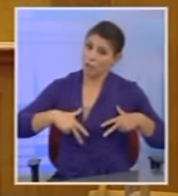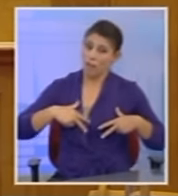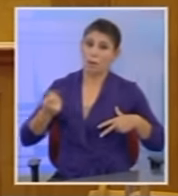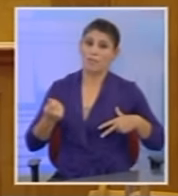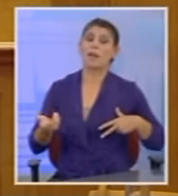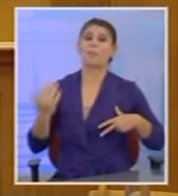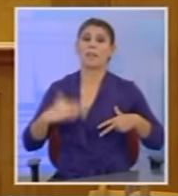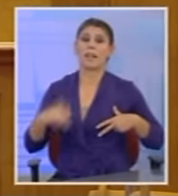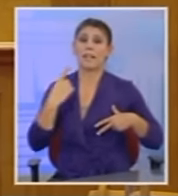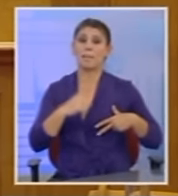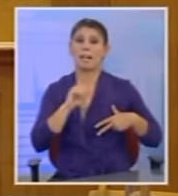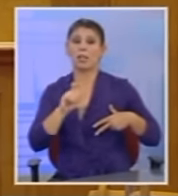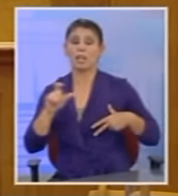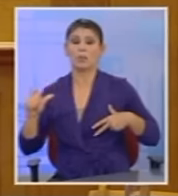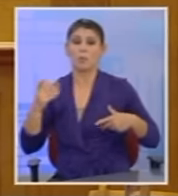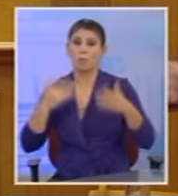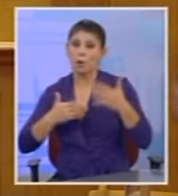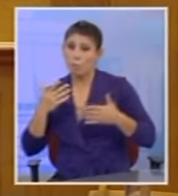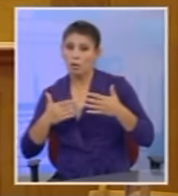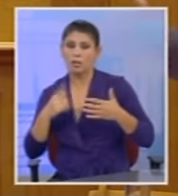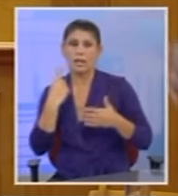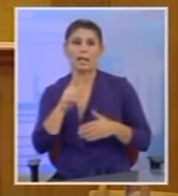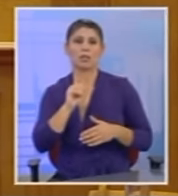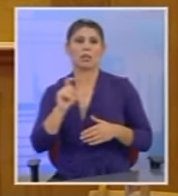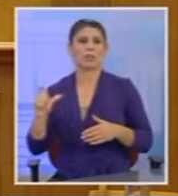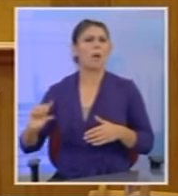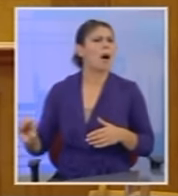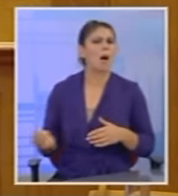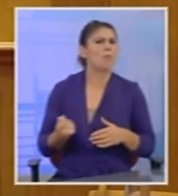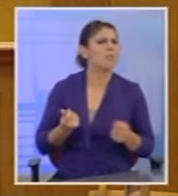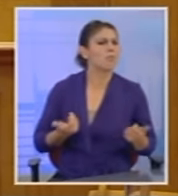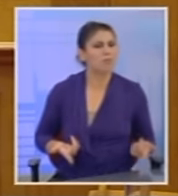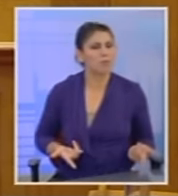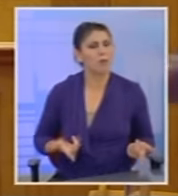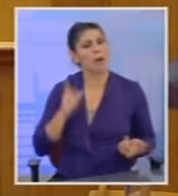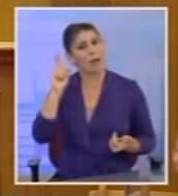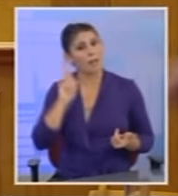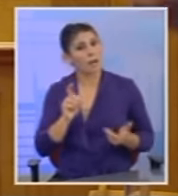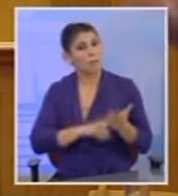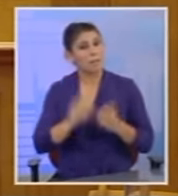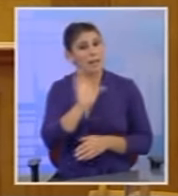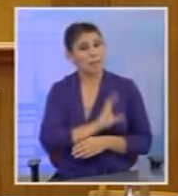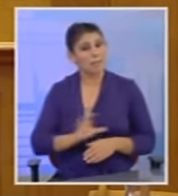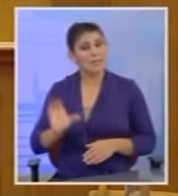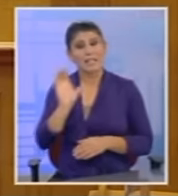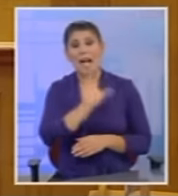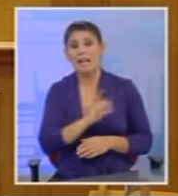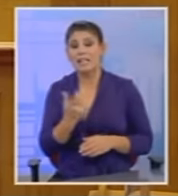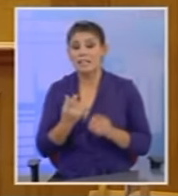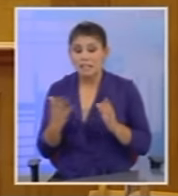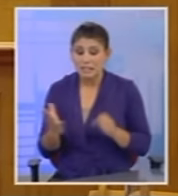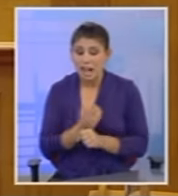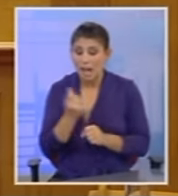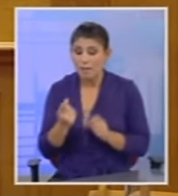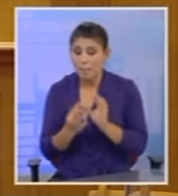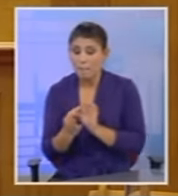Με 100 εκατομμύρια που έχετε προϋπολογίσει γι' αυτό. 100 εκατομμύρια που κανείς δεν ξέρει από πού θα τα βρείτε. Και που ενδεχομένως θα μπορείτε να ψάξετε να βρείτε κάποια εισοδύναμα και για αυτά.